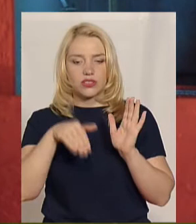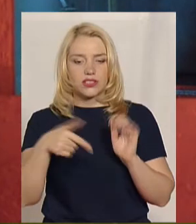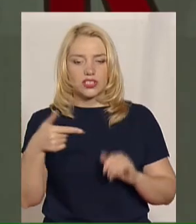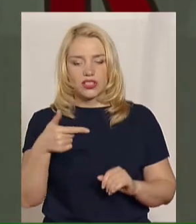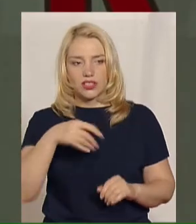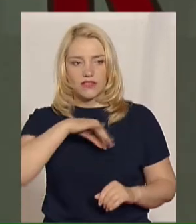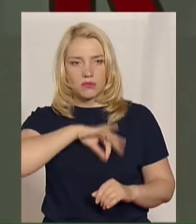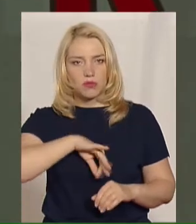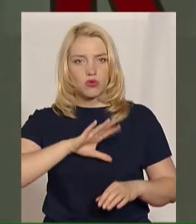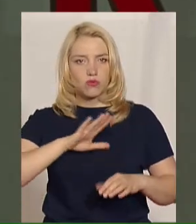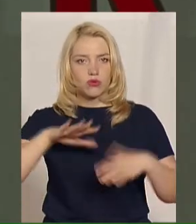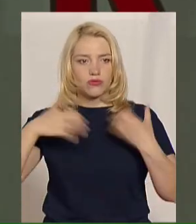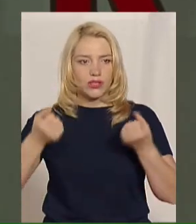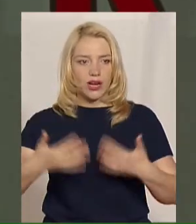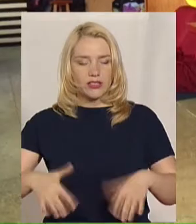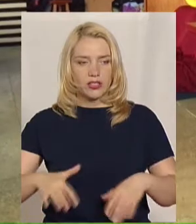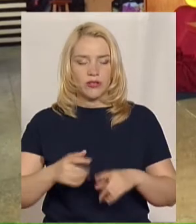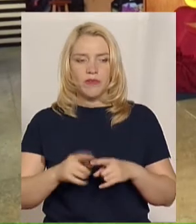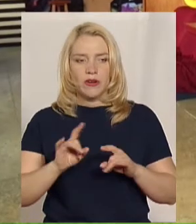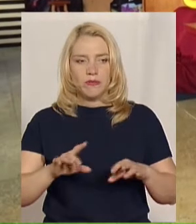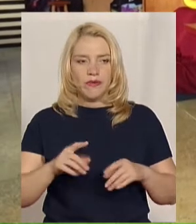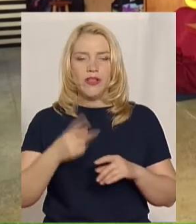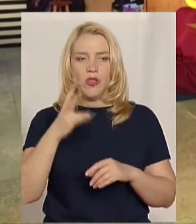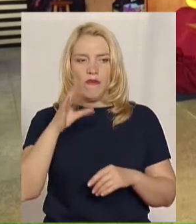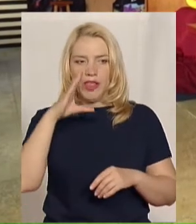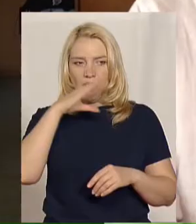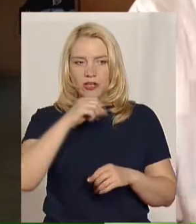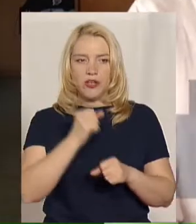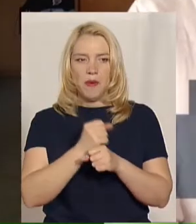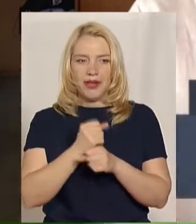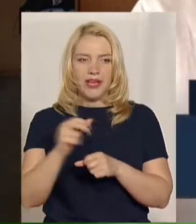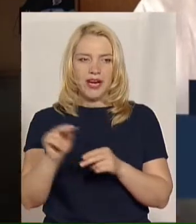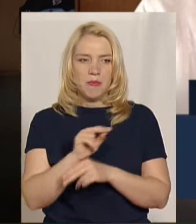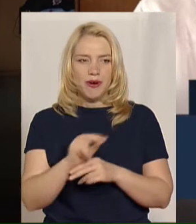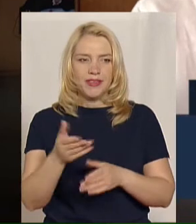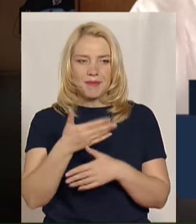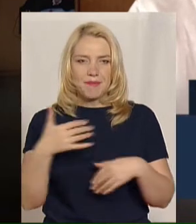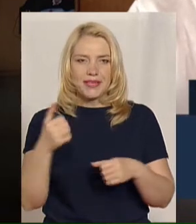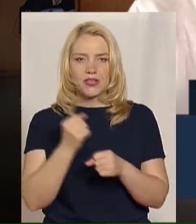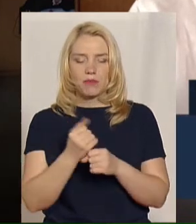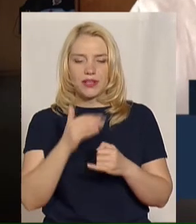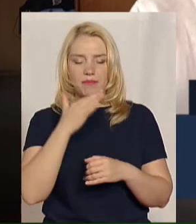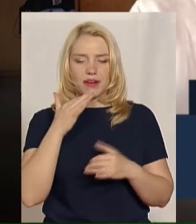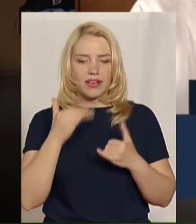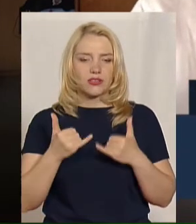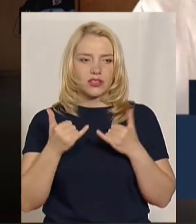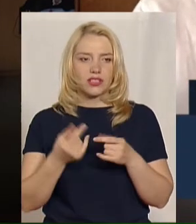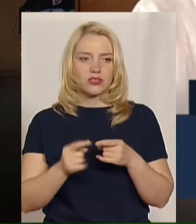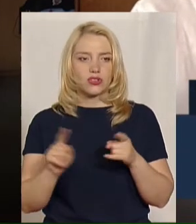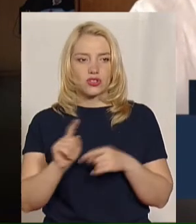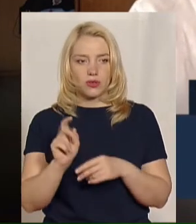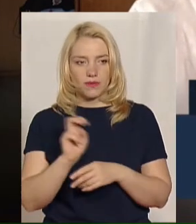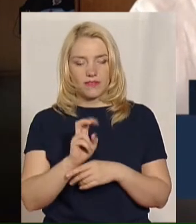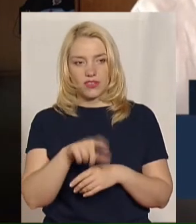розповідає директор закладу Андрій Олесь. Та, каже, за цей час вдалося зробити ремонт. Ми зробили багато для того, щоб нашим відвідувачам тут